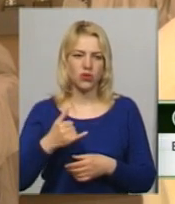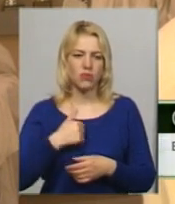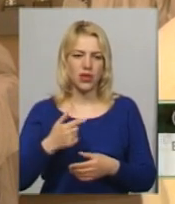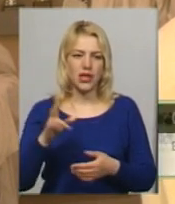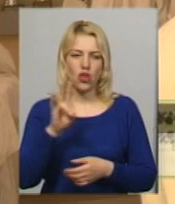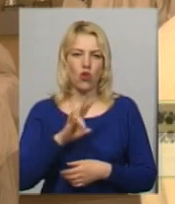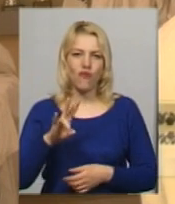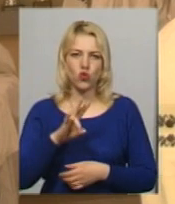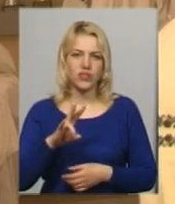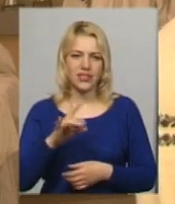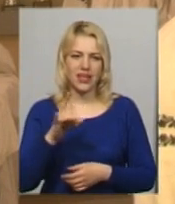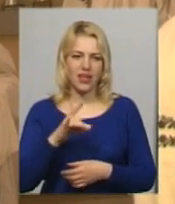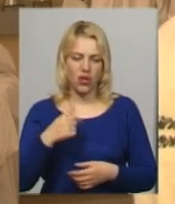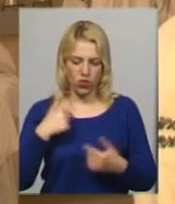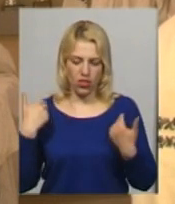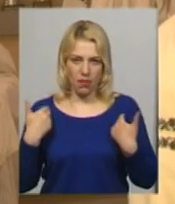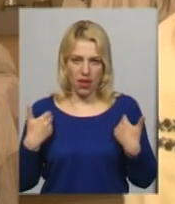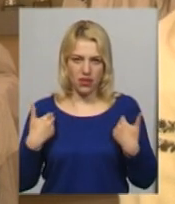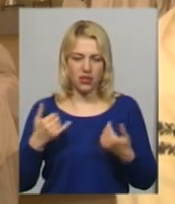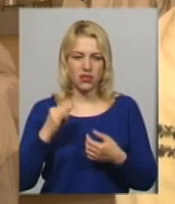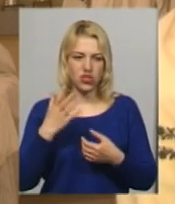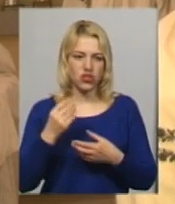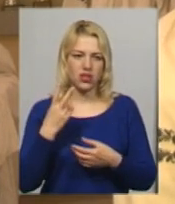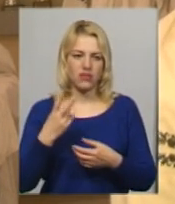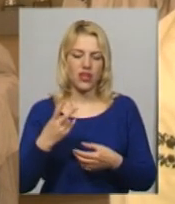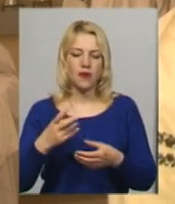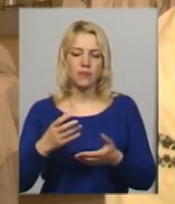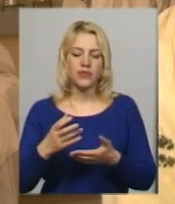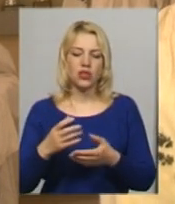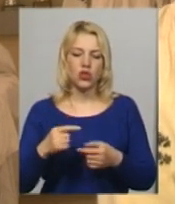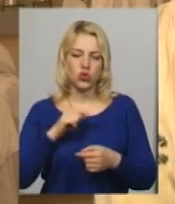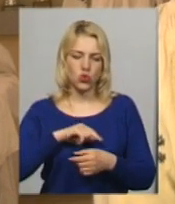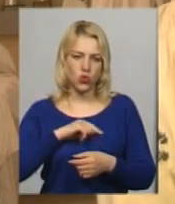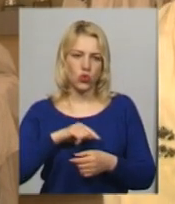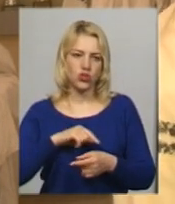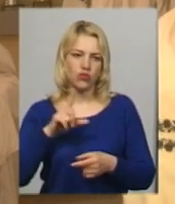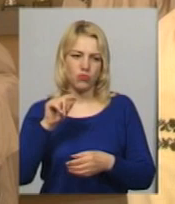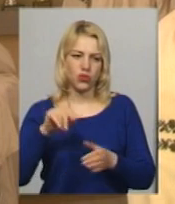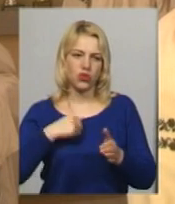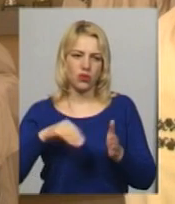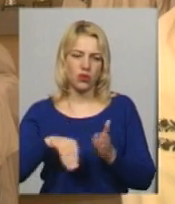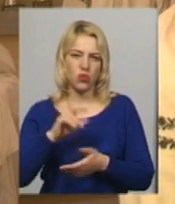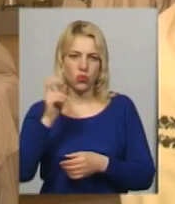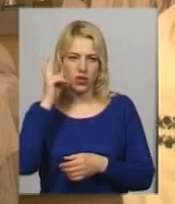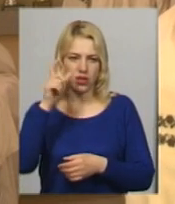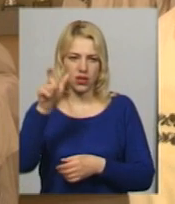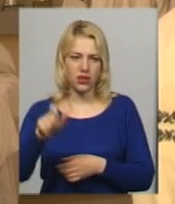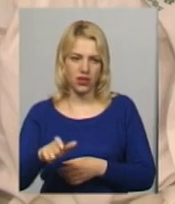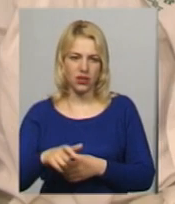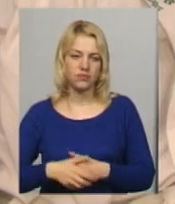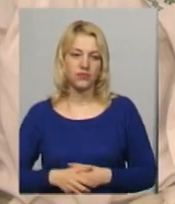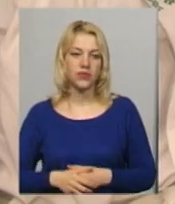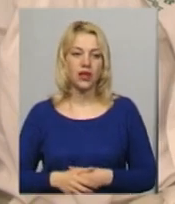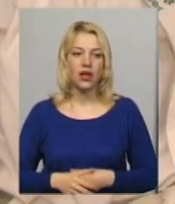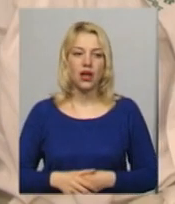район Хмельницької області і в колекції в мене є ще дві сорочки новоушицьких. В понеділок я їх придбала. У киянина, у киянина.